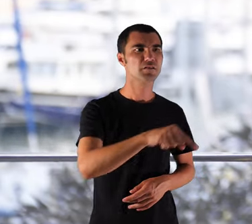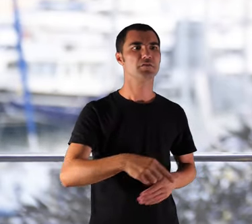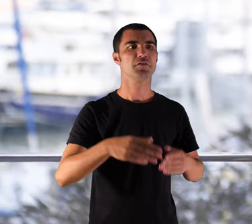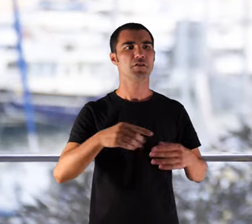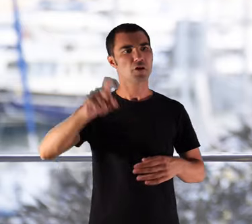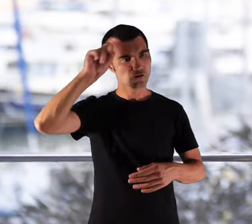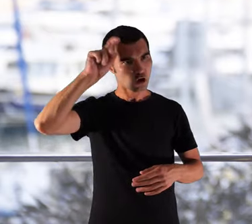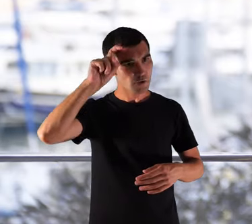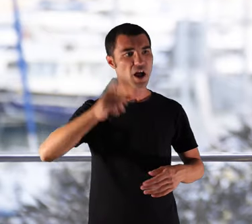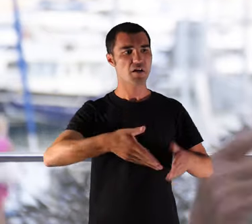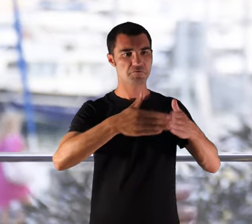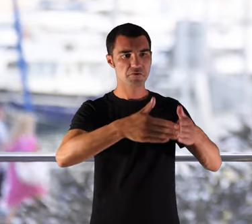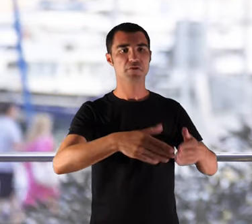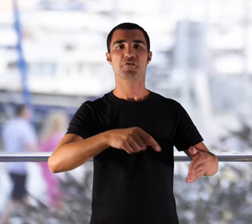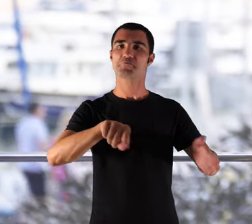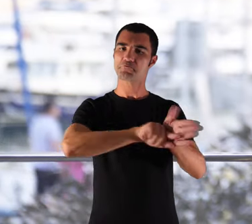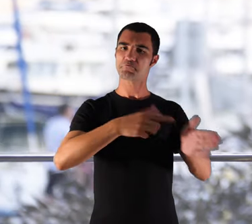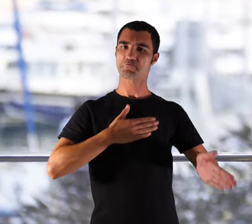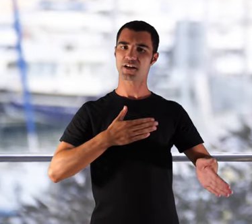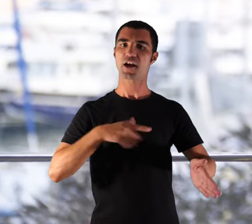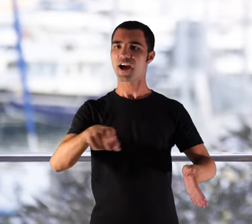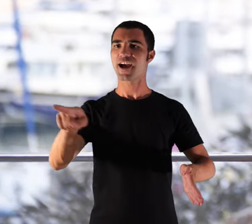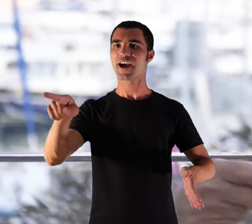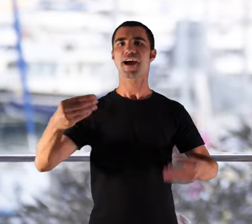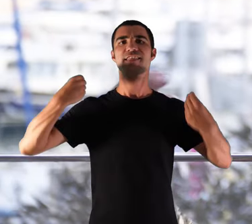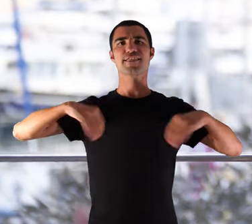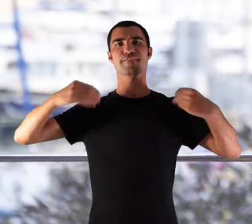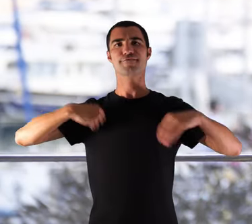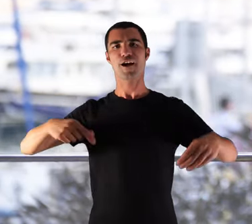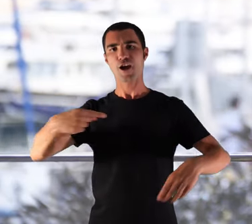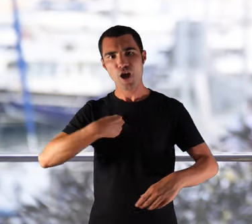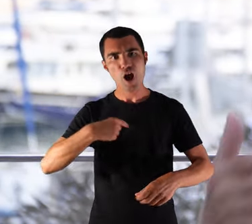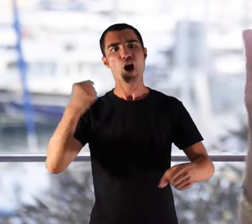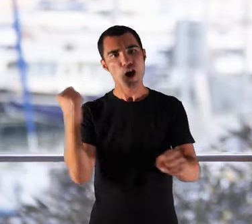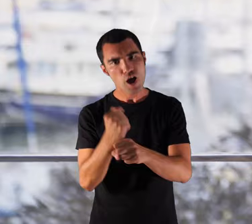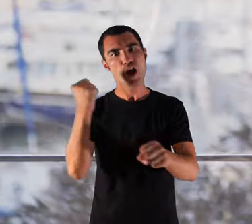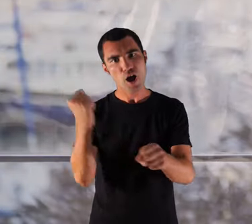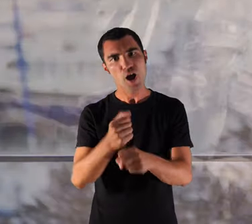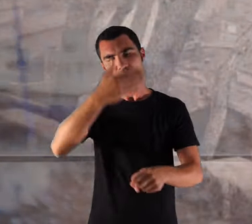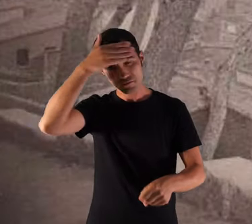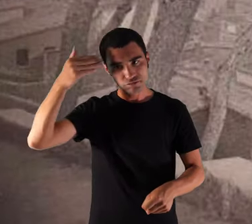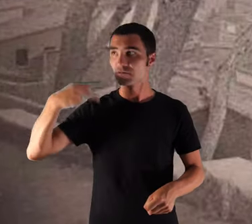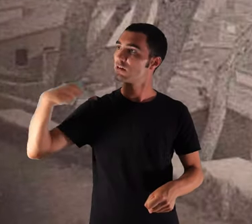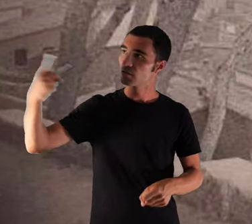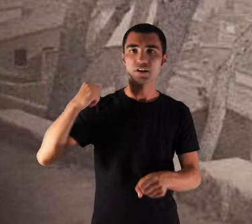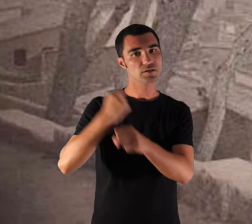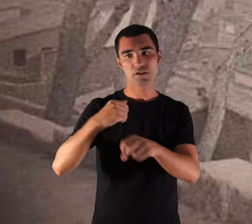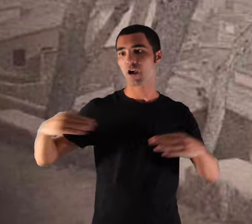perquè com que jo havia fet tanta feina com ell i estava pagada de tots dos que volia que dués el meu nom